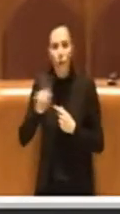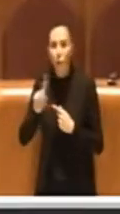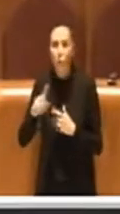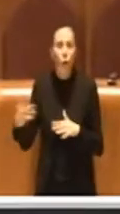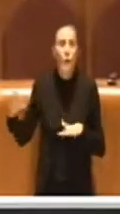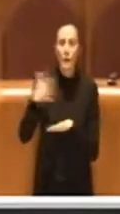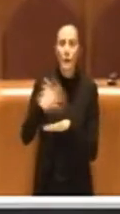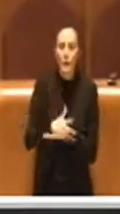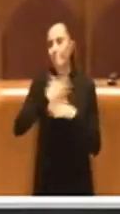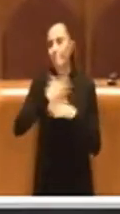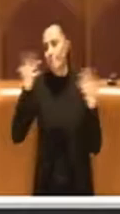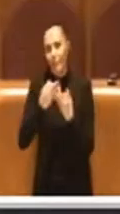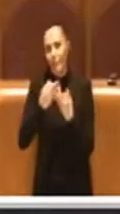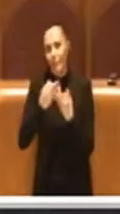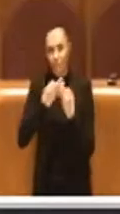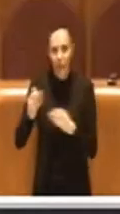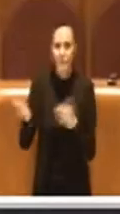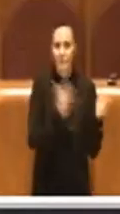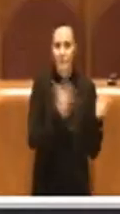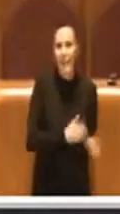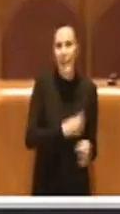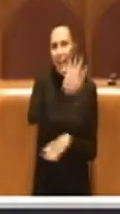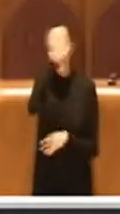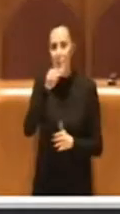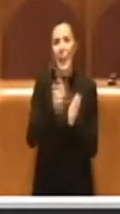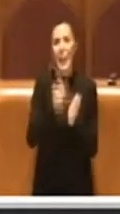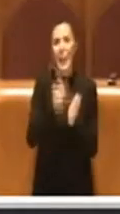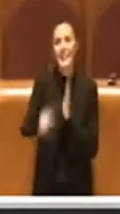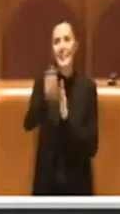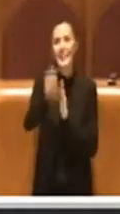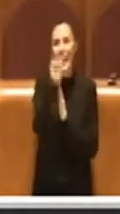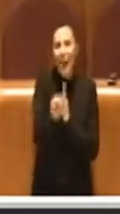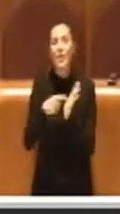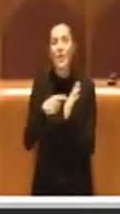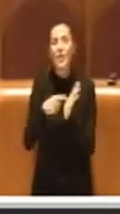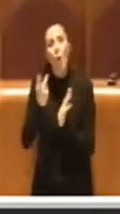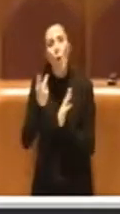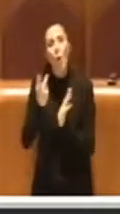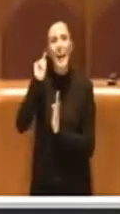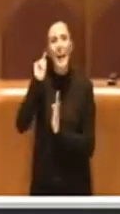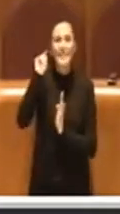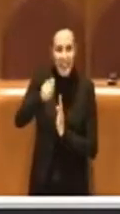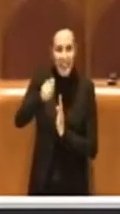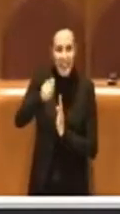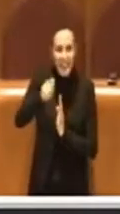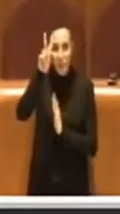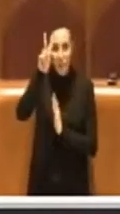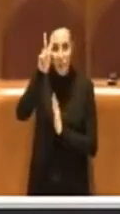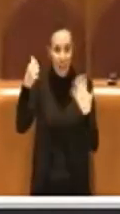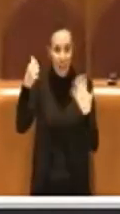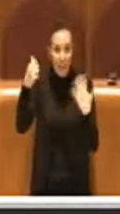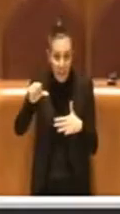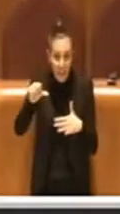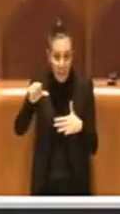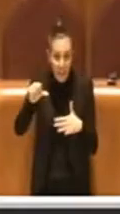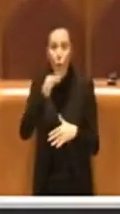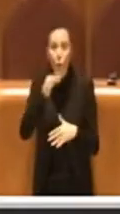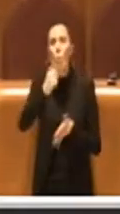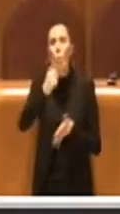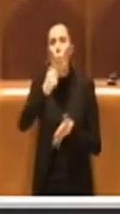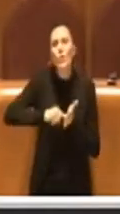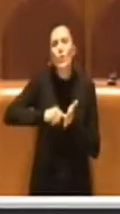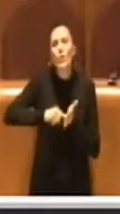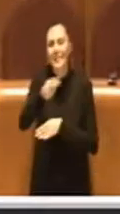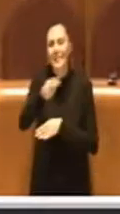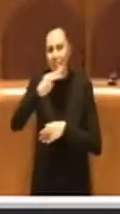Altro esempio, e poi chiudo, lettera A. Ecco, qui abbiamo una sentenza, una sentenza già nel 2016 comunque, un milione di euro